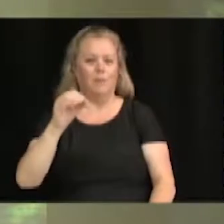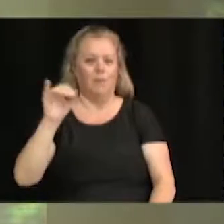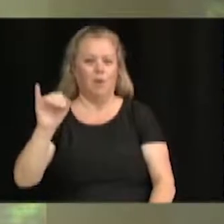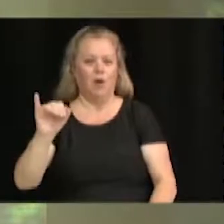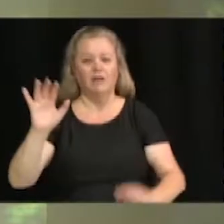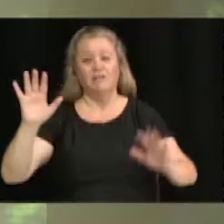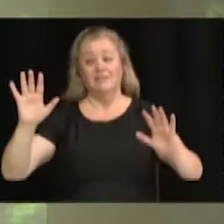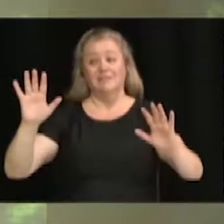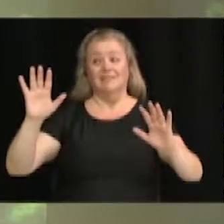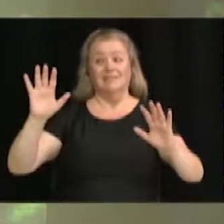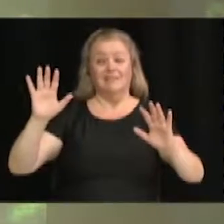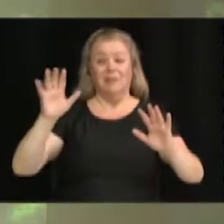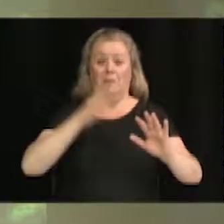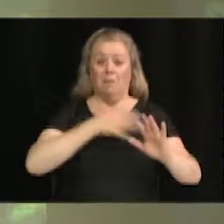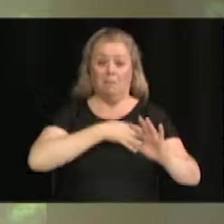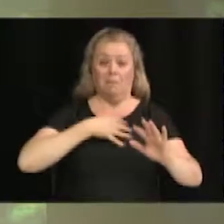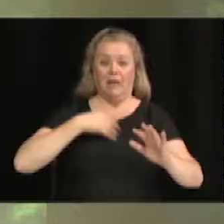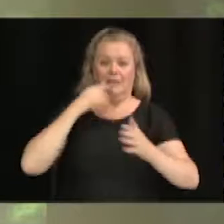le retour des vacances.